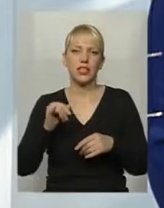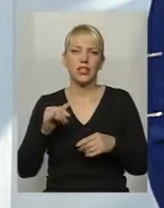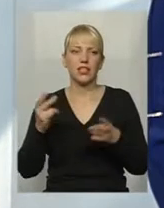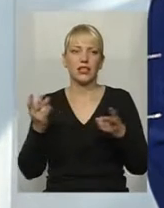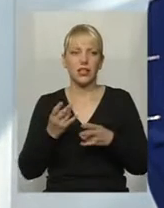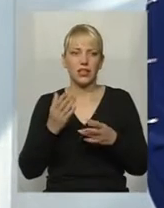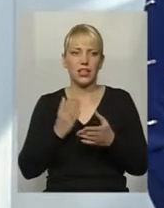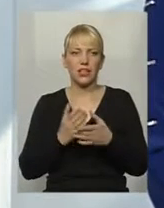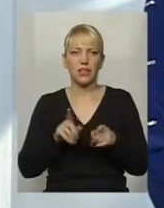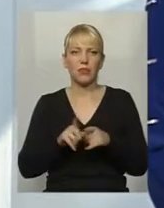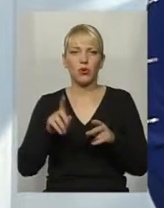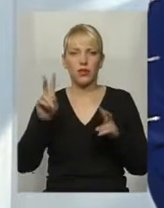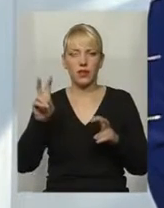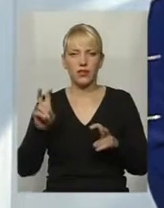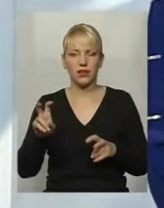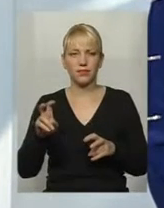поняття